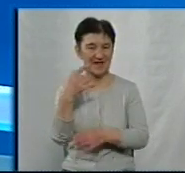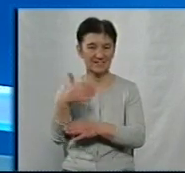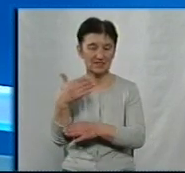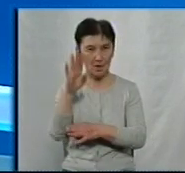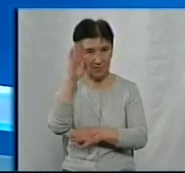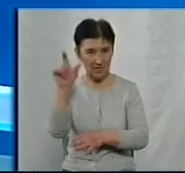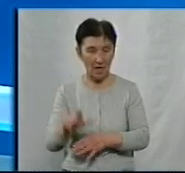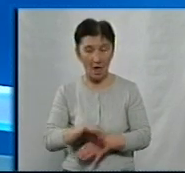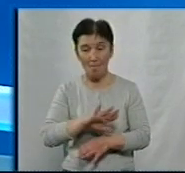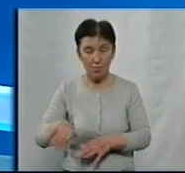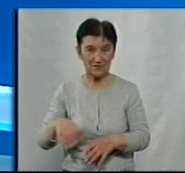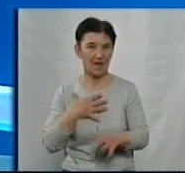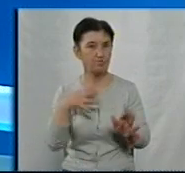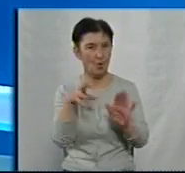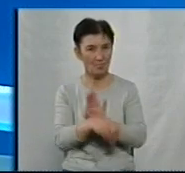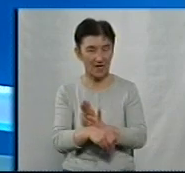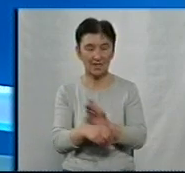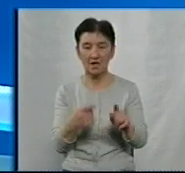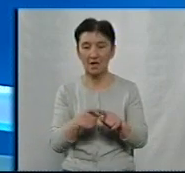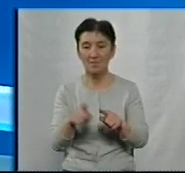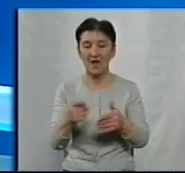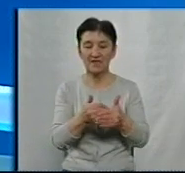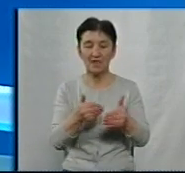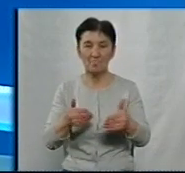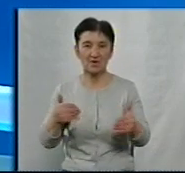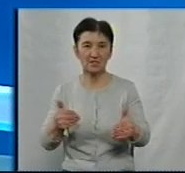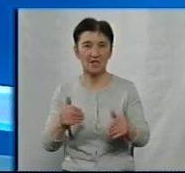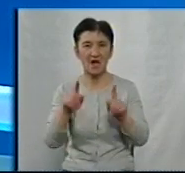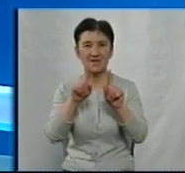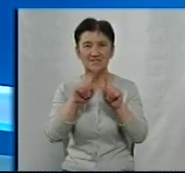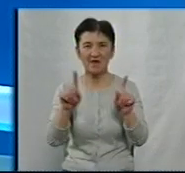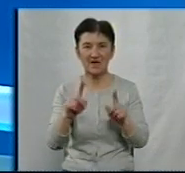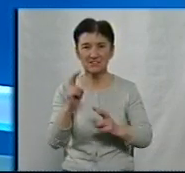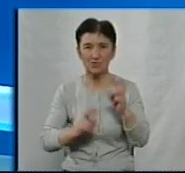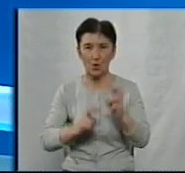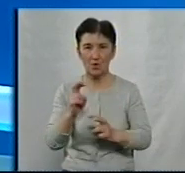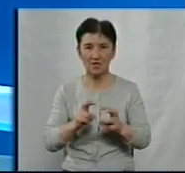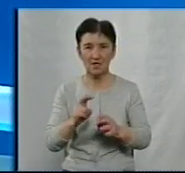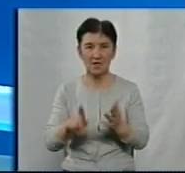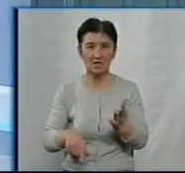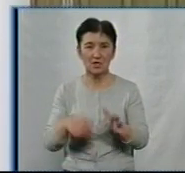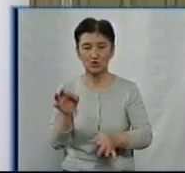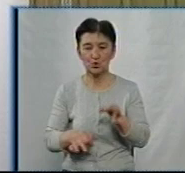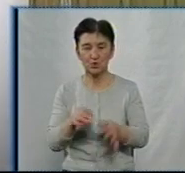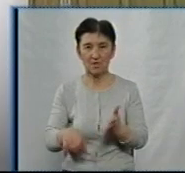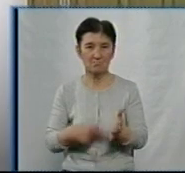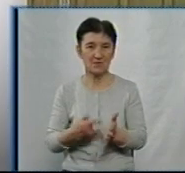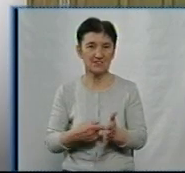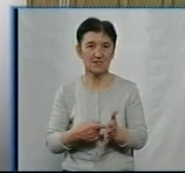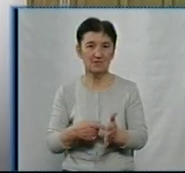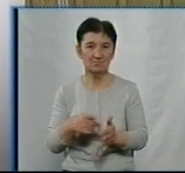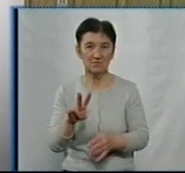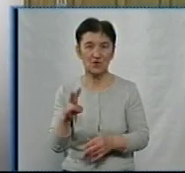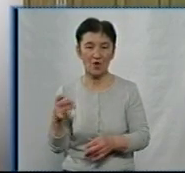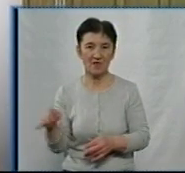помер. Такий запобіжний захід обрали напередодні у Заводському районному суді Миколаєва. Слідчий управління